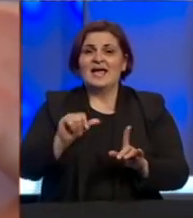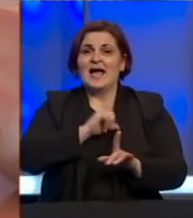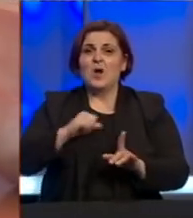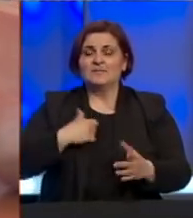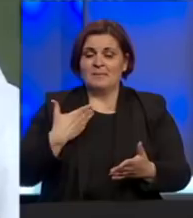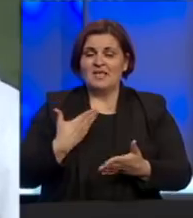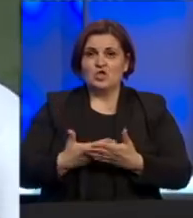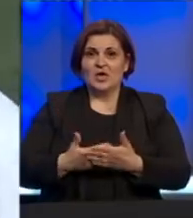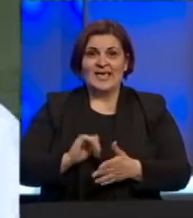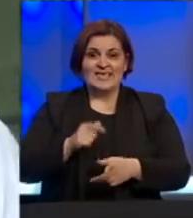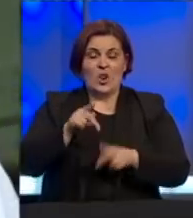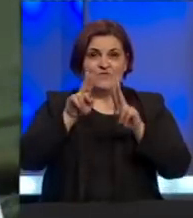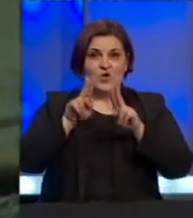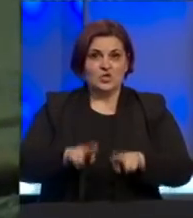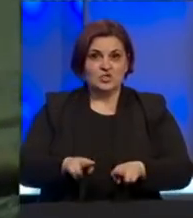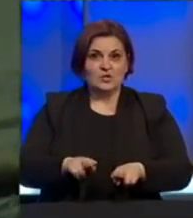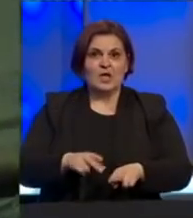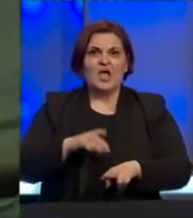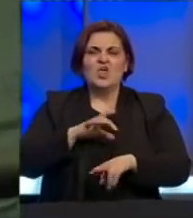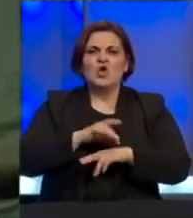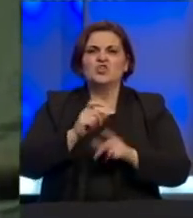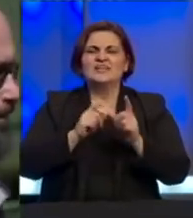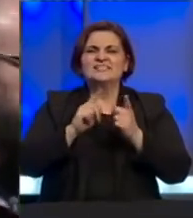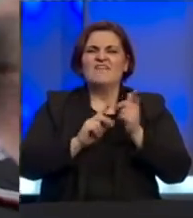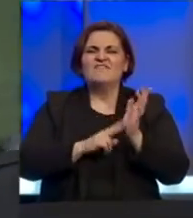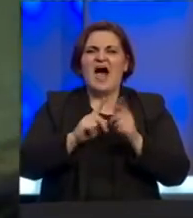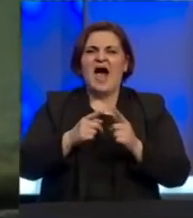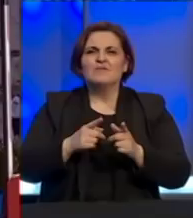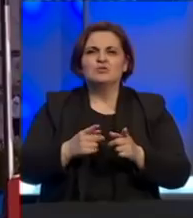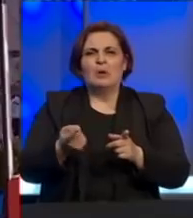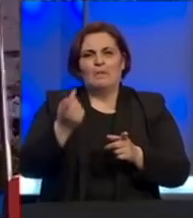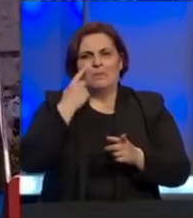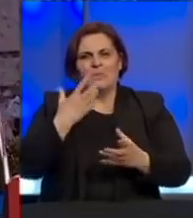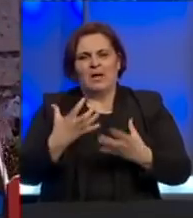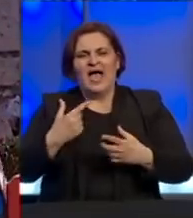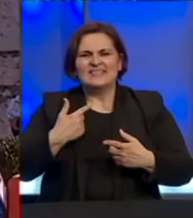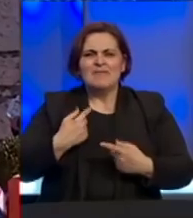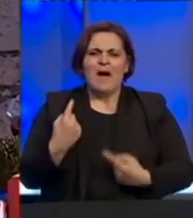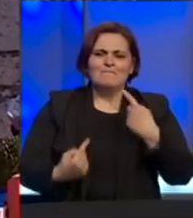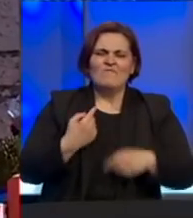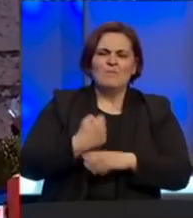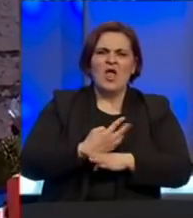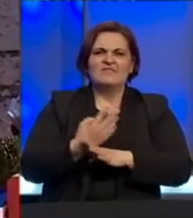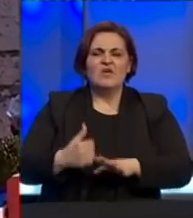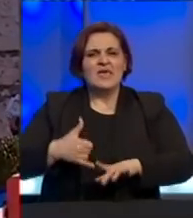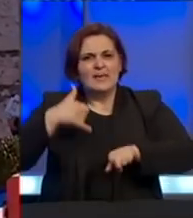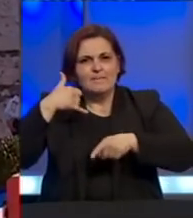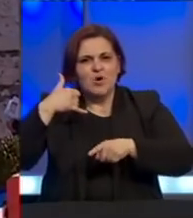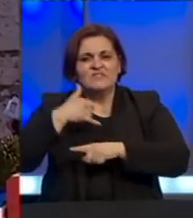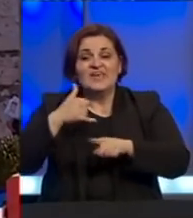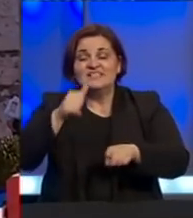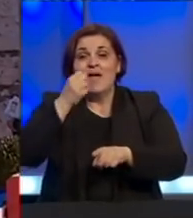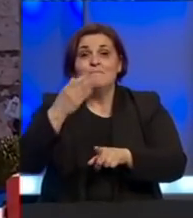sebi dokazao da li ovo istina primariju zdragan Stevanović, fingirao je da ima sve simptome kovida i pozivao sve